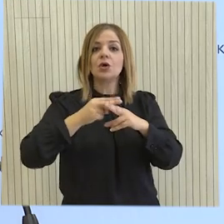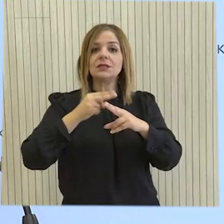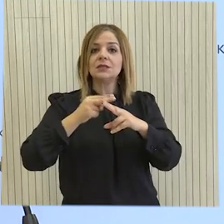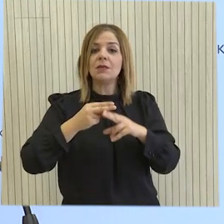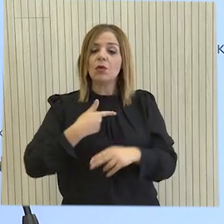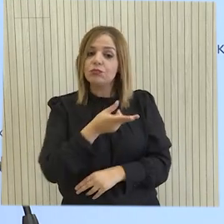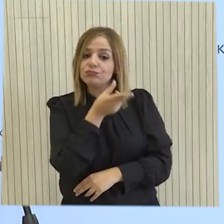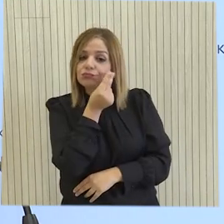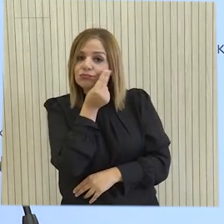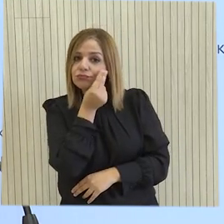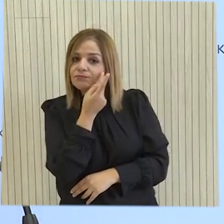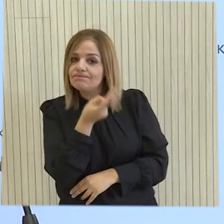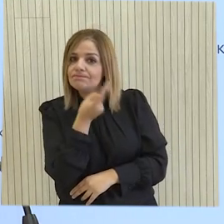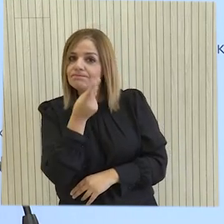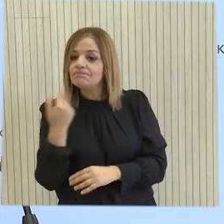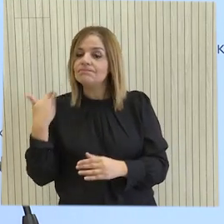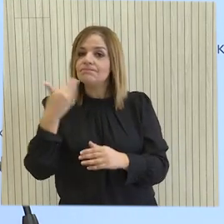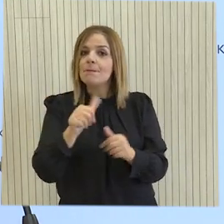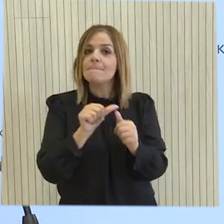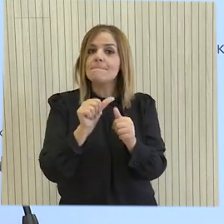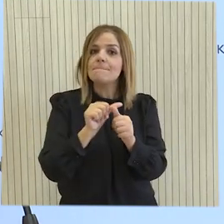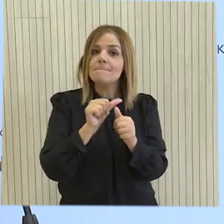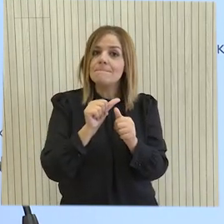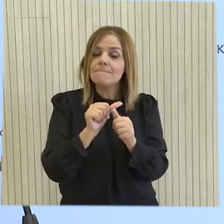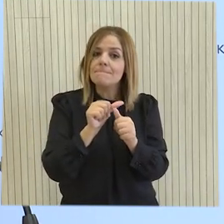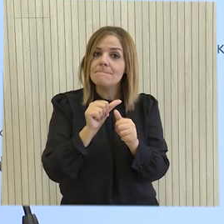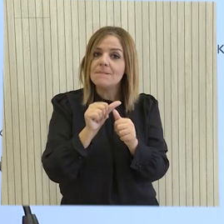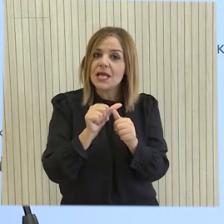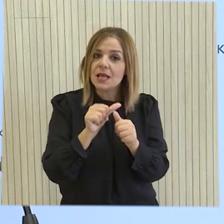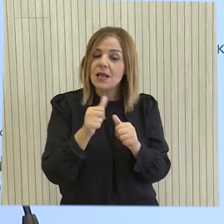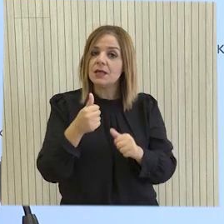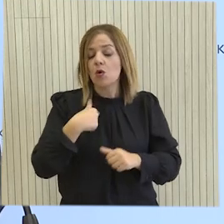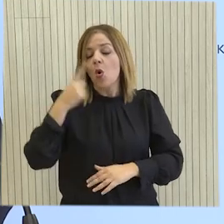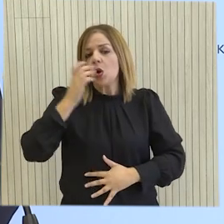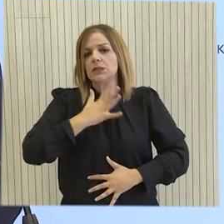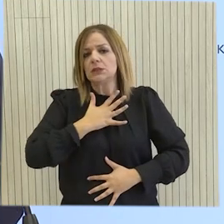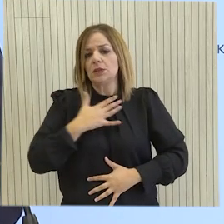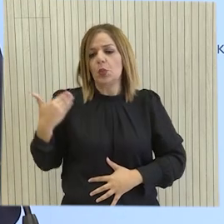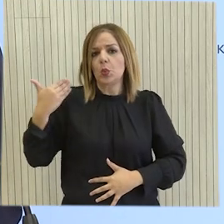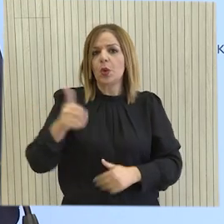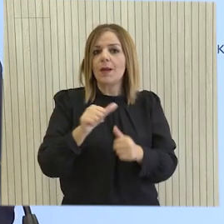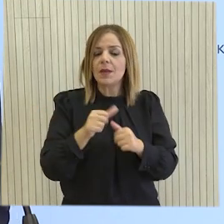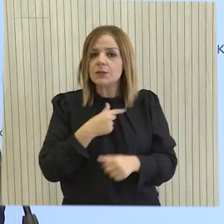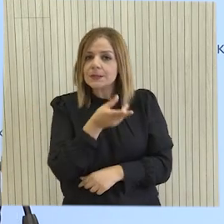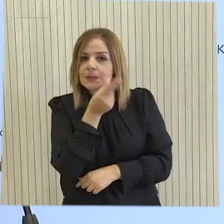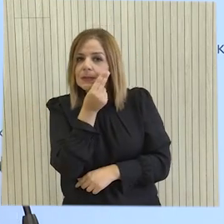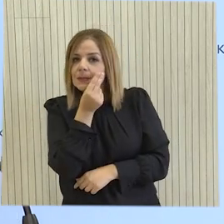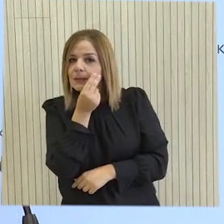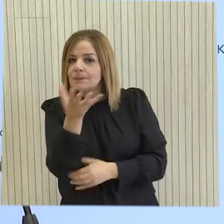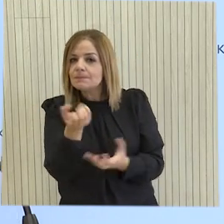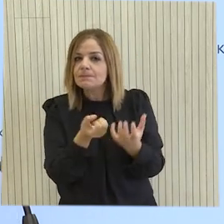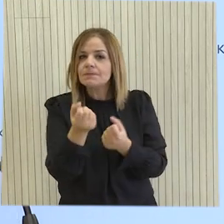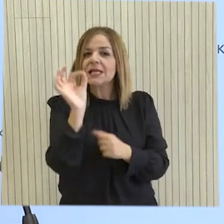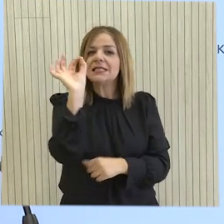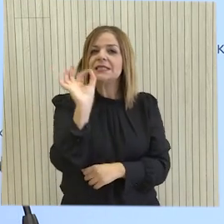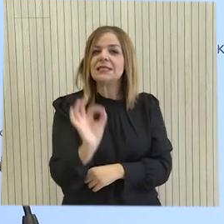στενά παρακολουθούμε, τουλάχιστον τους τελευταίους μήνες που μπορώ να γνωρίζω, και το παρακολουθούμε διαρκώς, γιατί ο